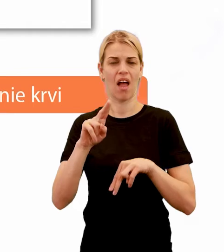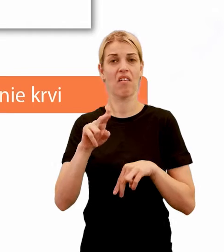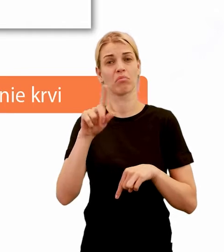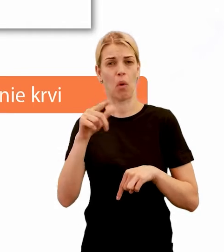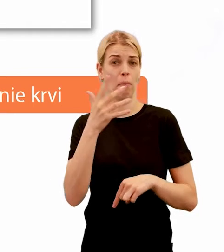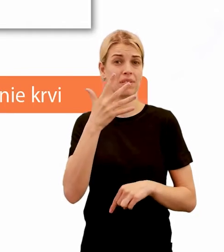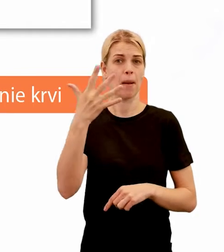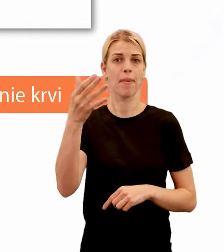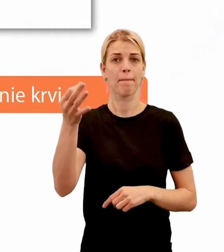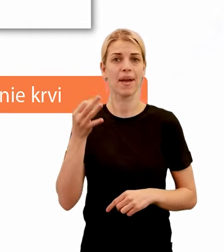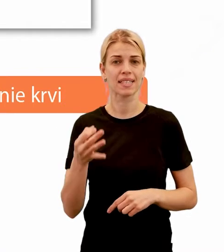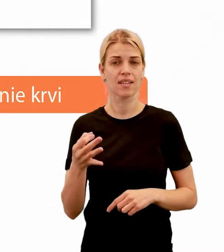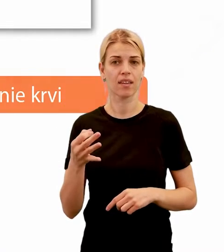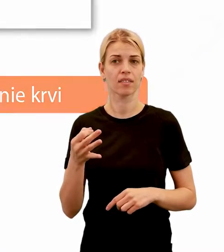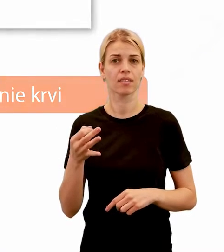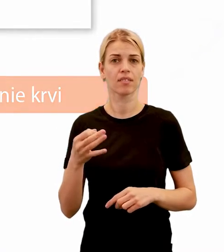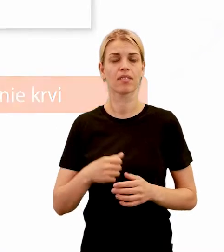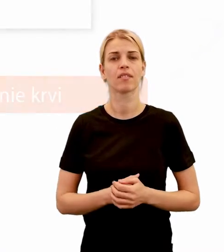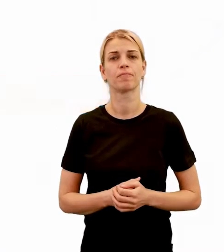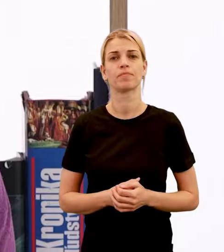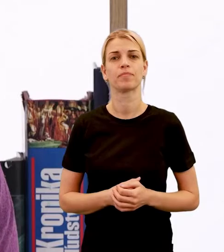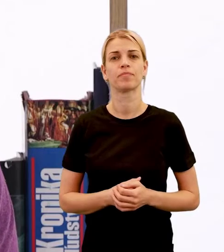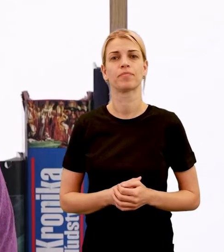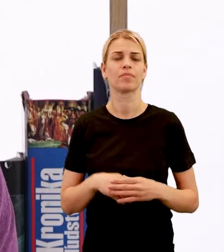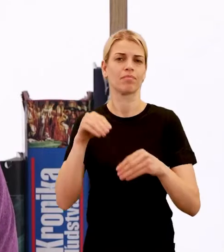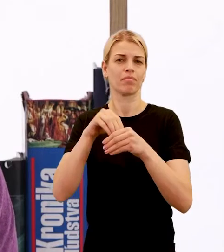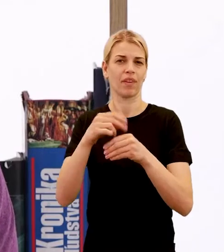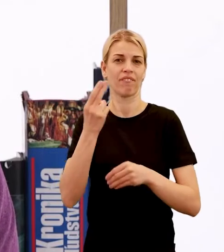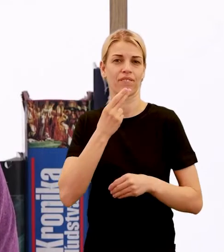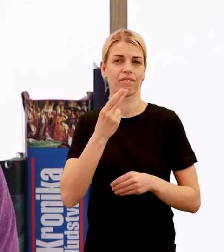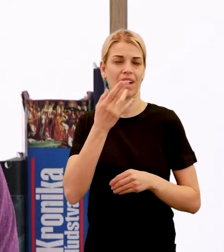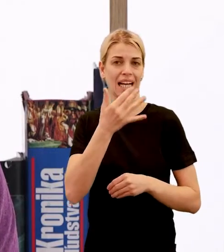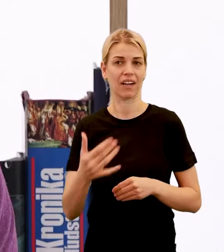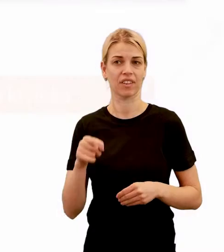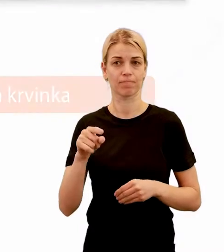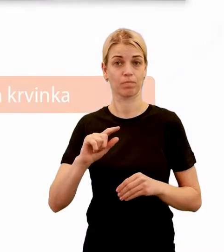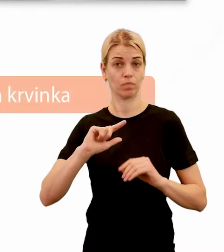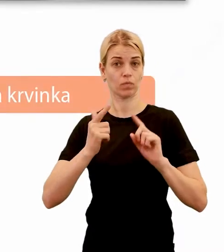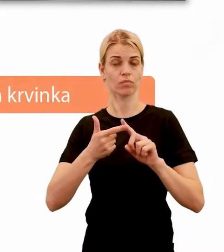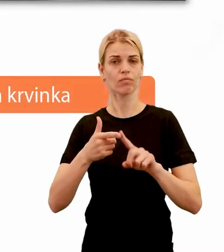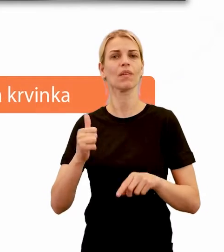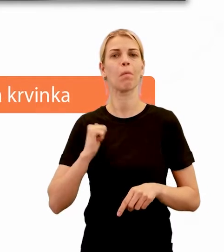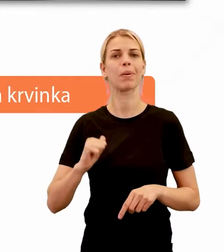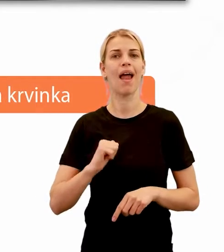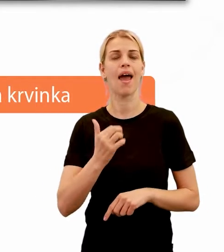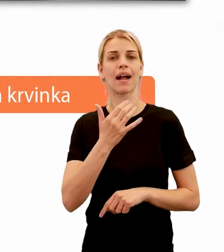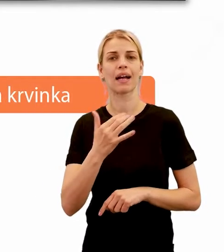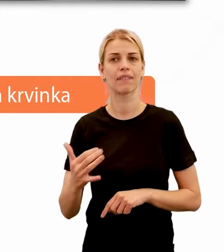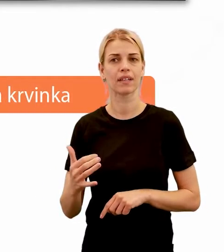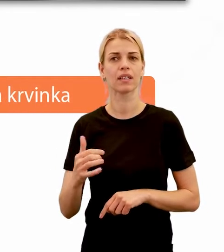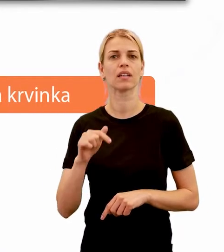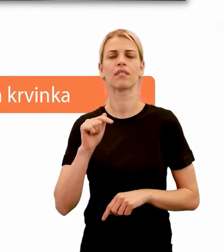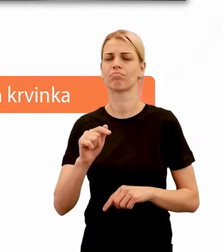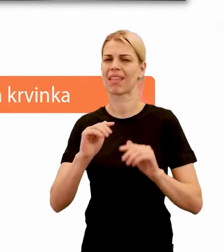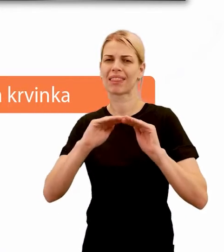tvorí asi 55% objemu krvi. Druhú zložku krvi nám tvoria biele krvinky. Tých je v